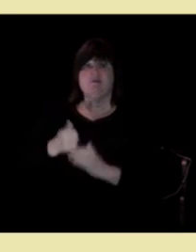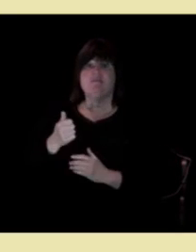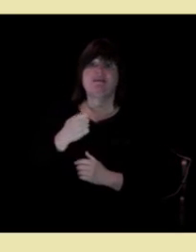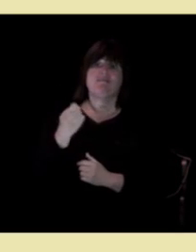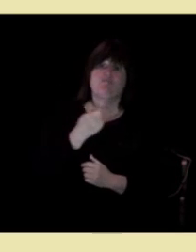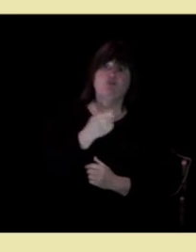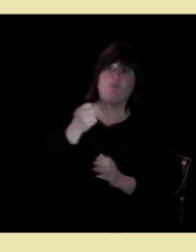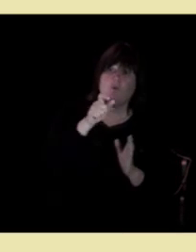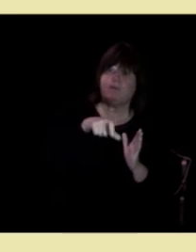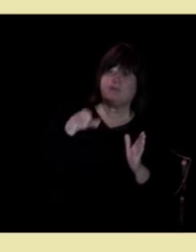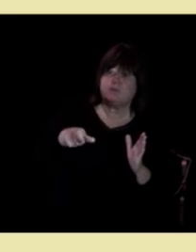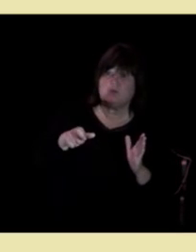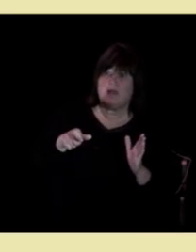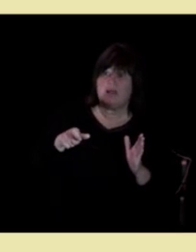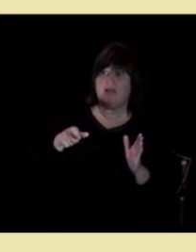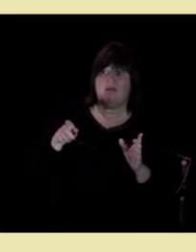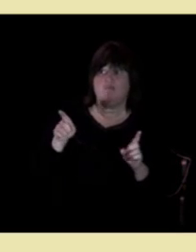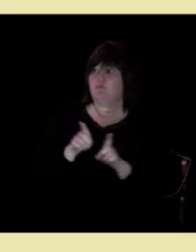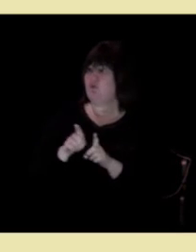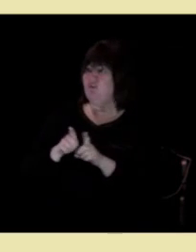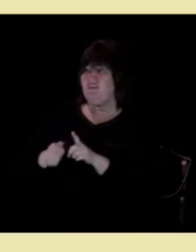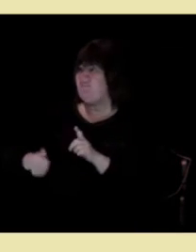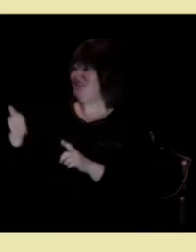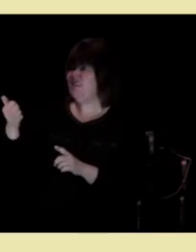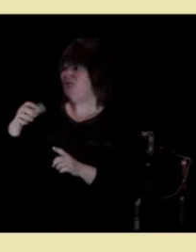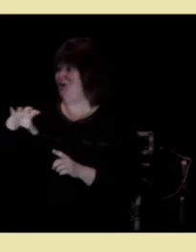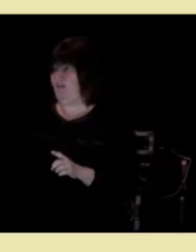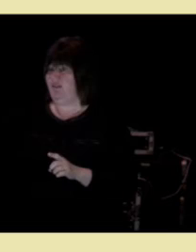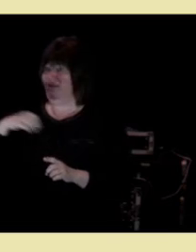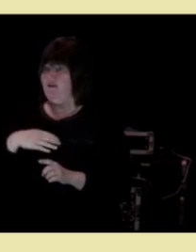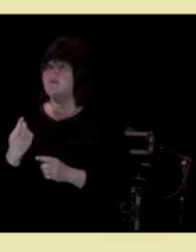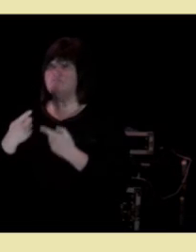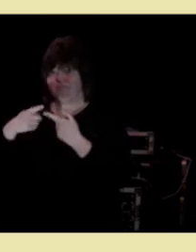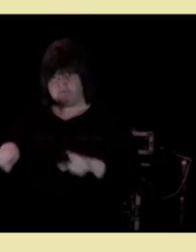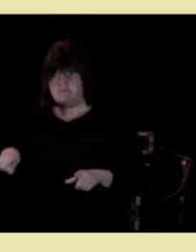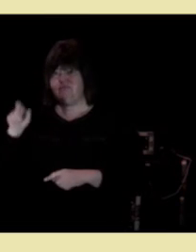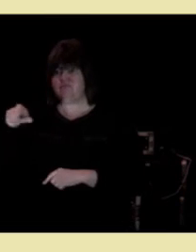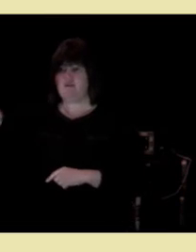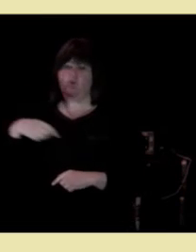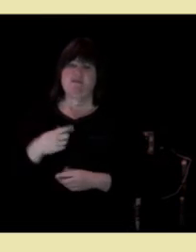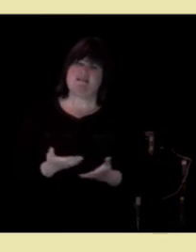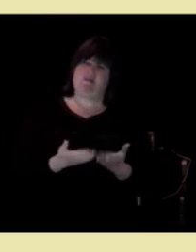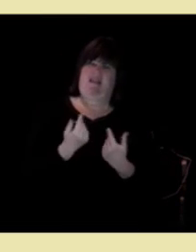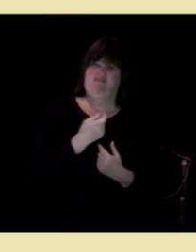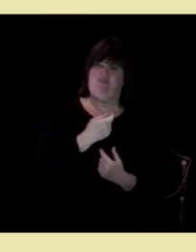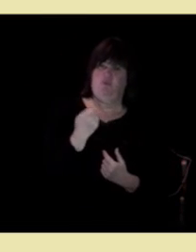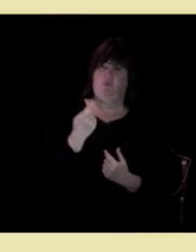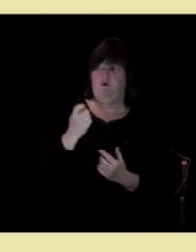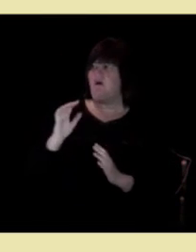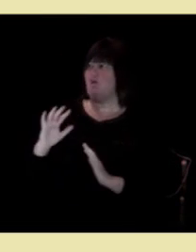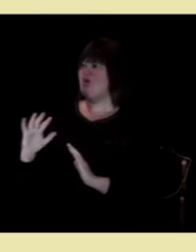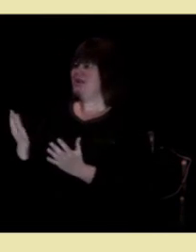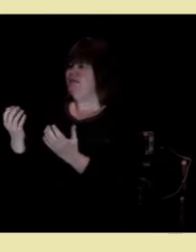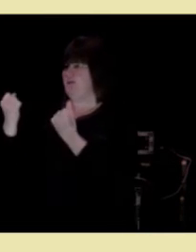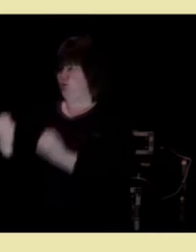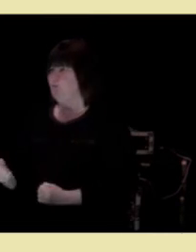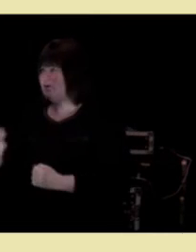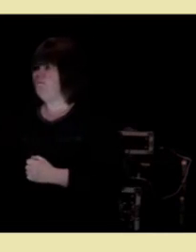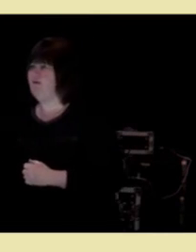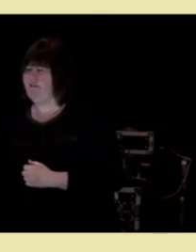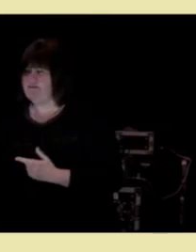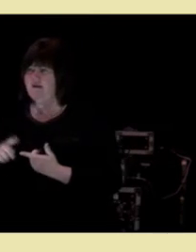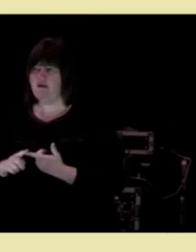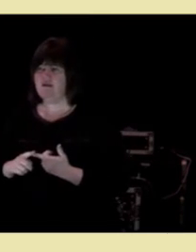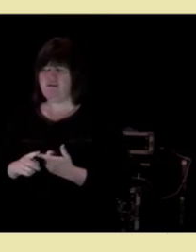andre. Det som gjør livet lettere for noen gjør livet tyngere for andre. Og da må vi slutte å spørre pasienten hva er det som er